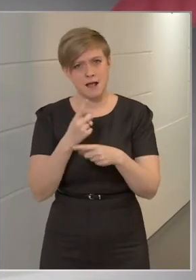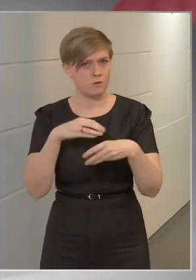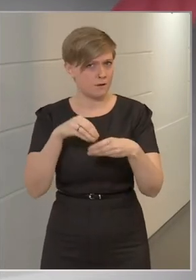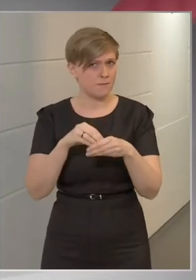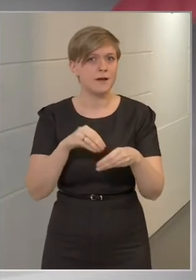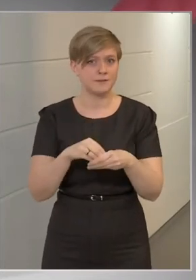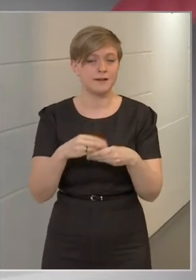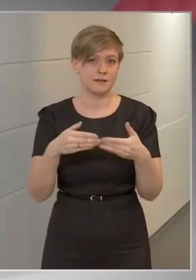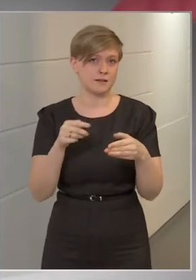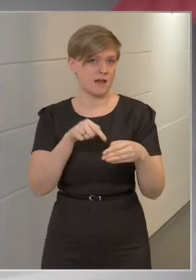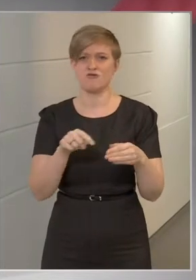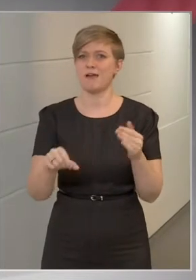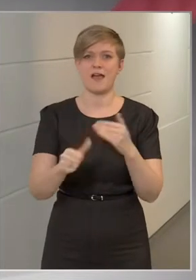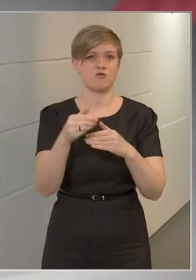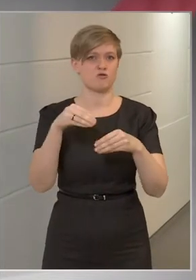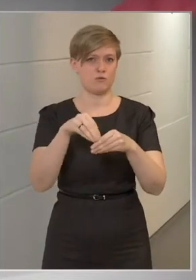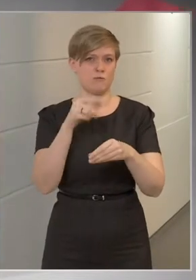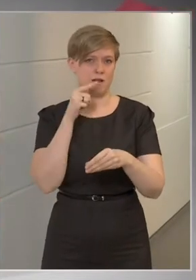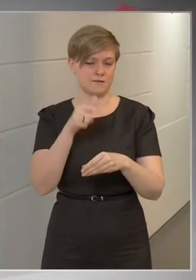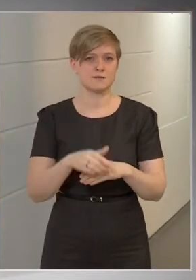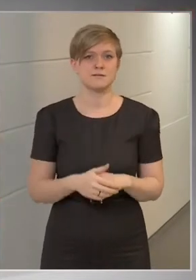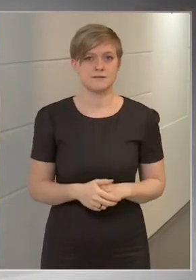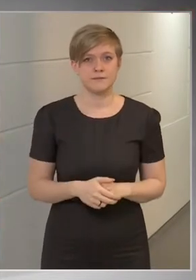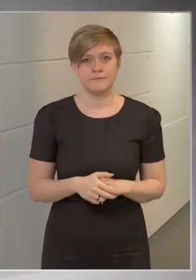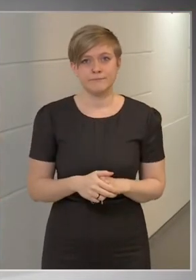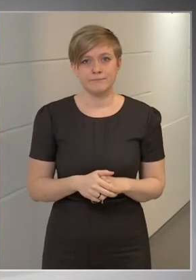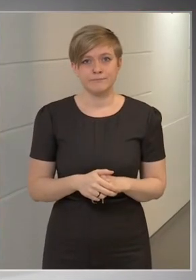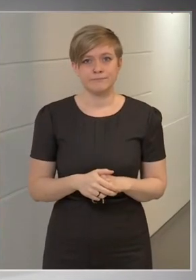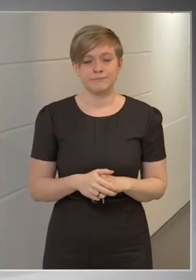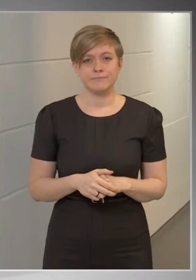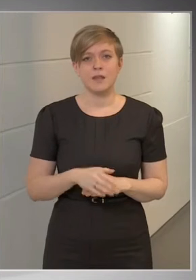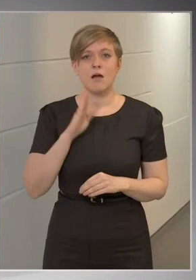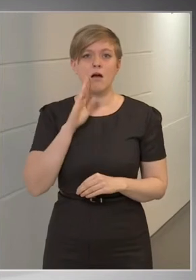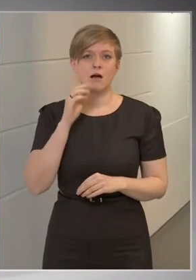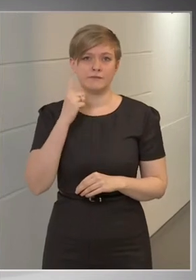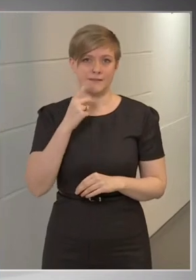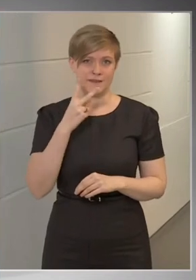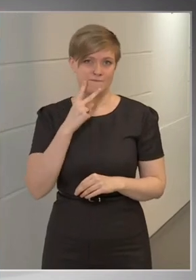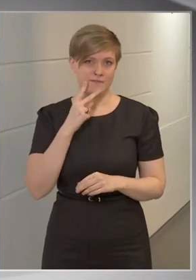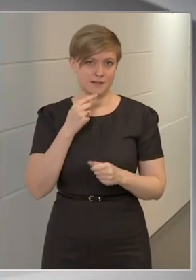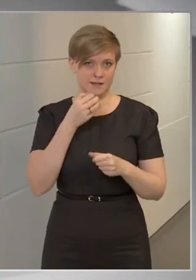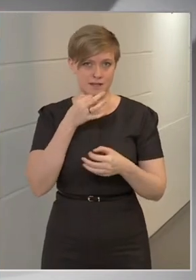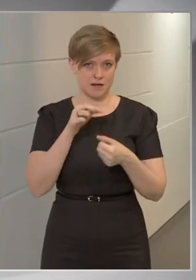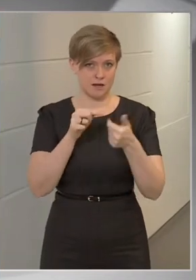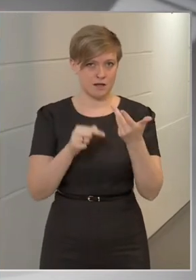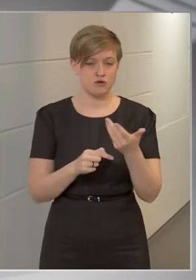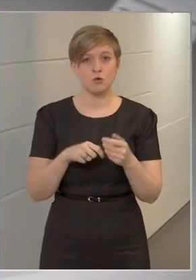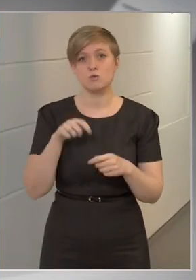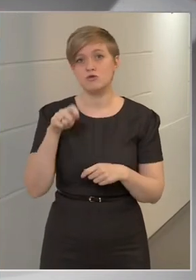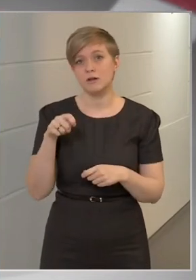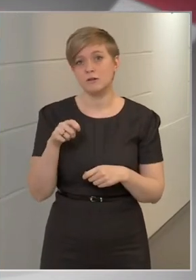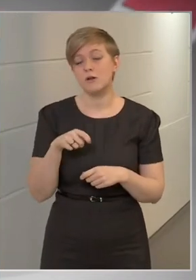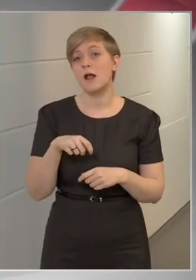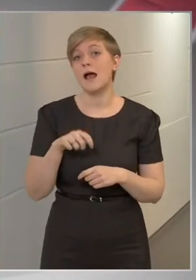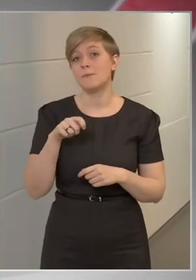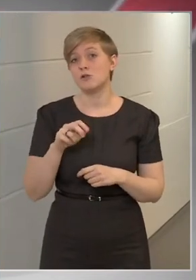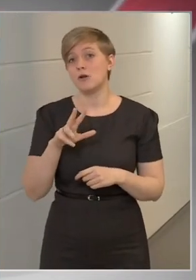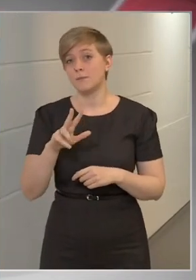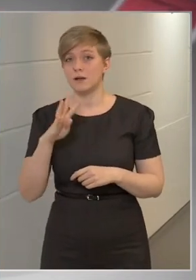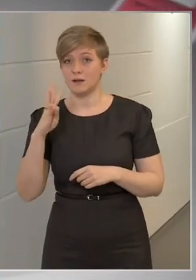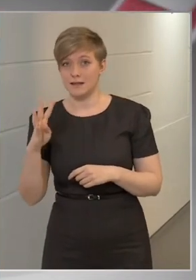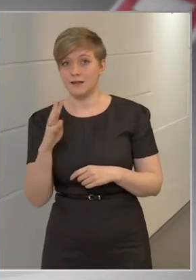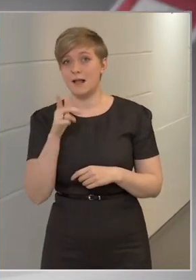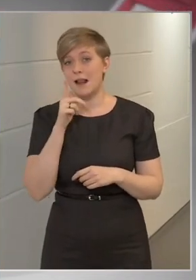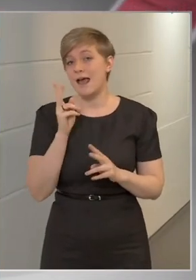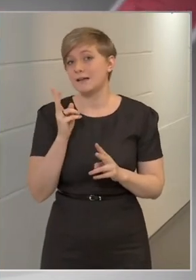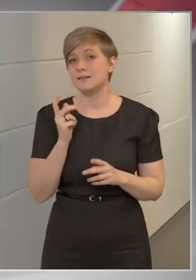értve a nyitása az első közé fog tartozni. Az ATV kérdése jönnek. Húsvétkor, április 3-án 4-én lehet-e